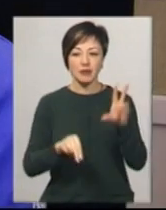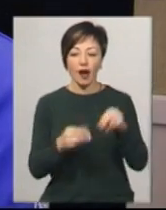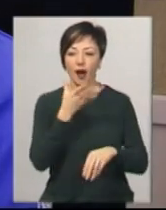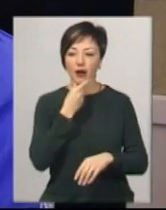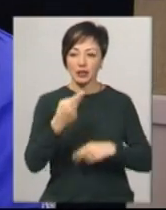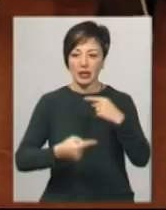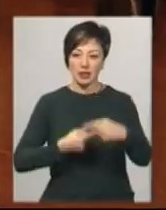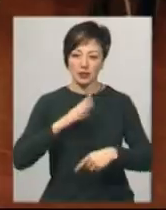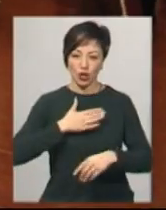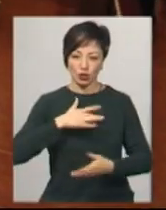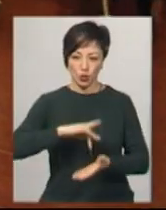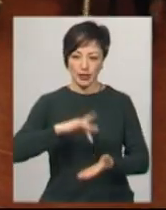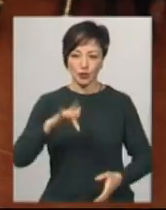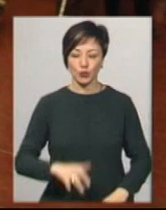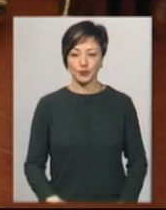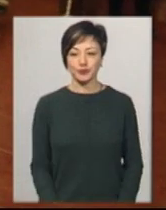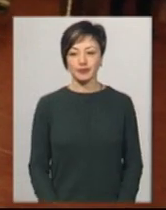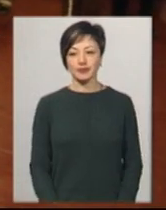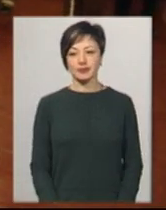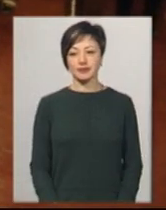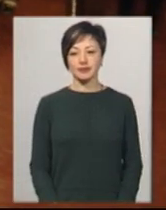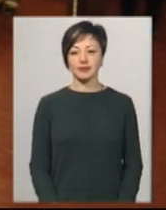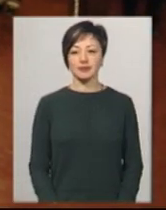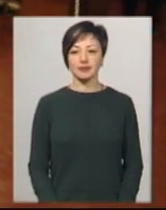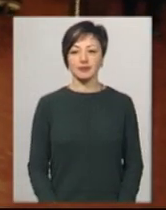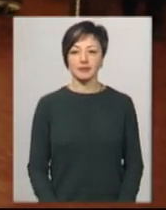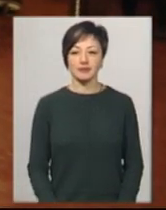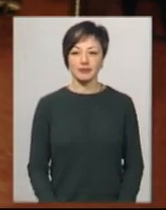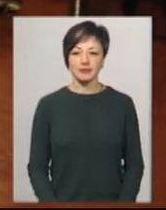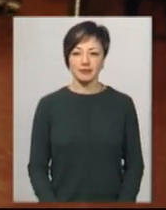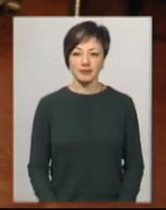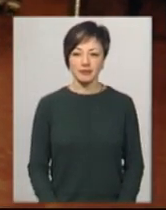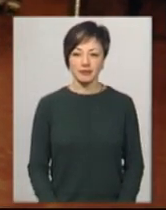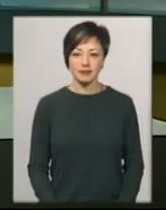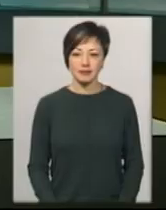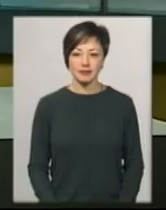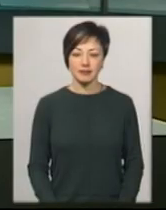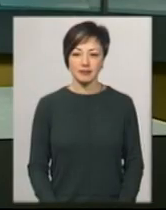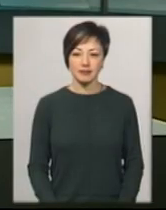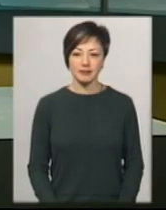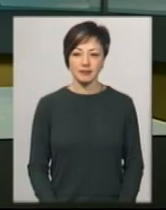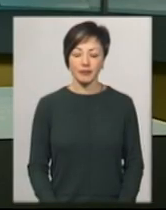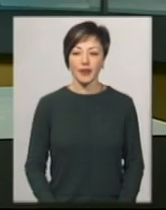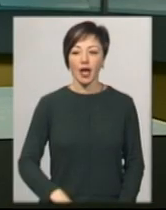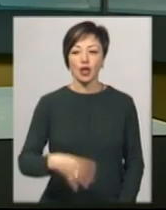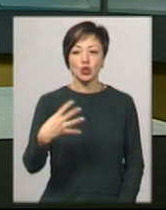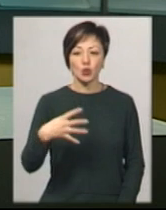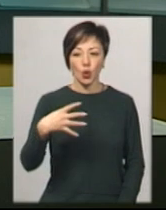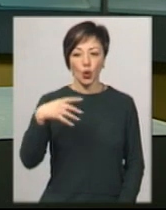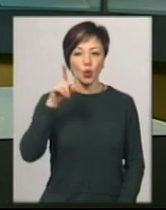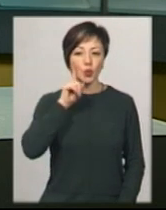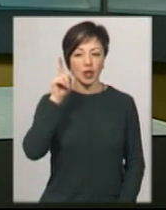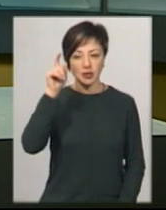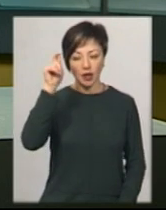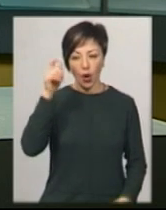традицією для нашого центру». Світлана Поробок, Ірлі Чорний, новини на Суспільному, Хмельницький. 40 юнацьких команд